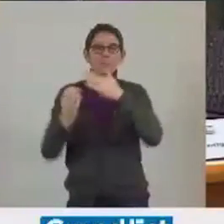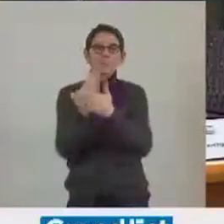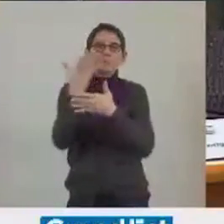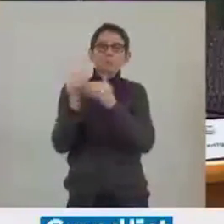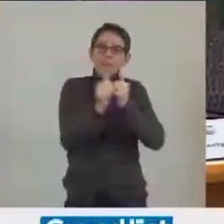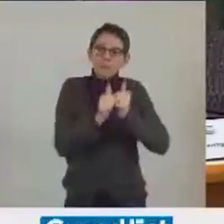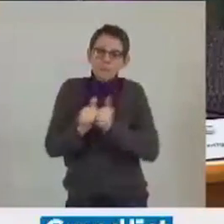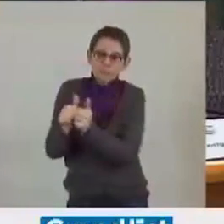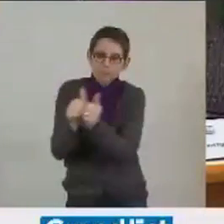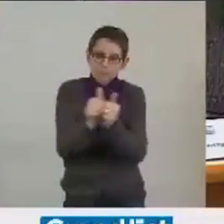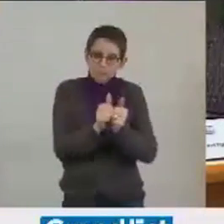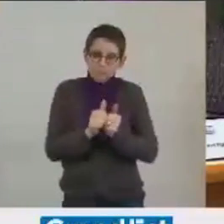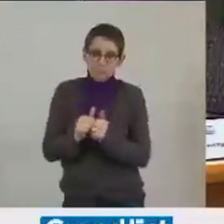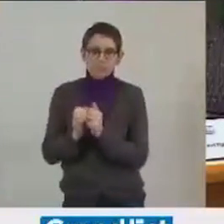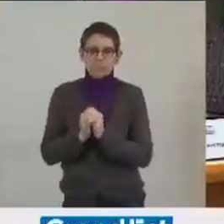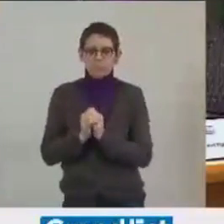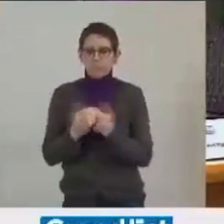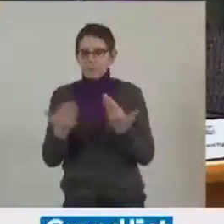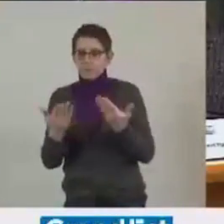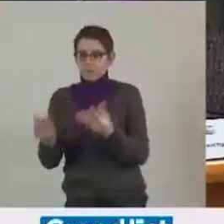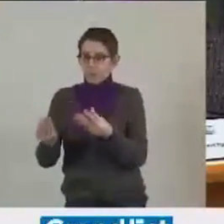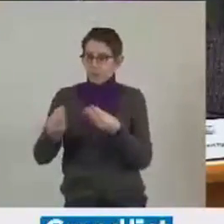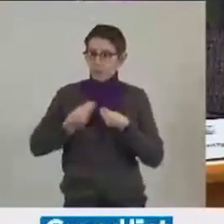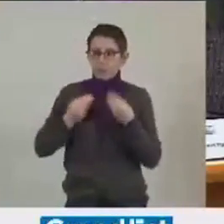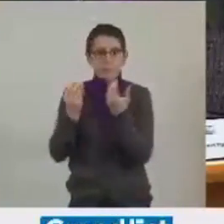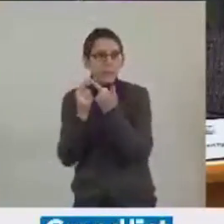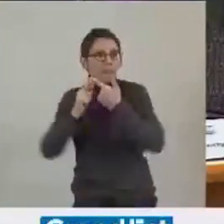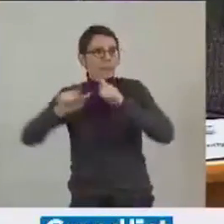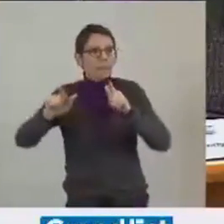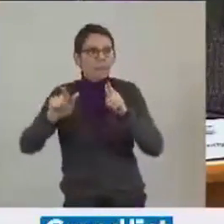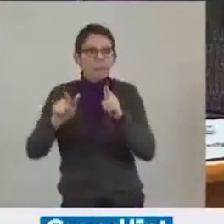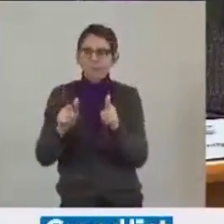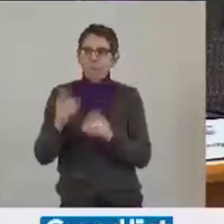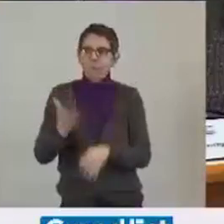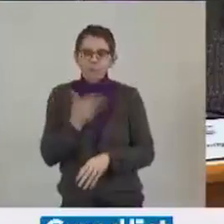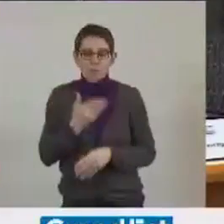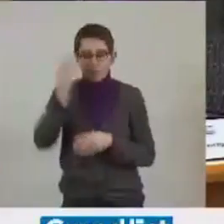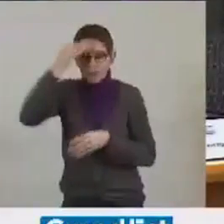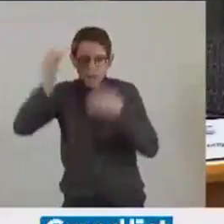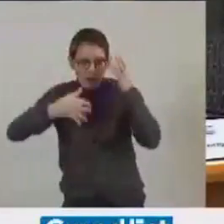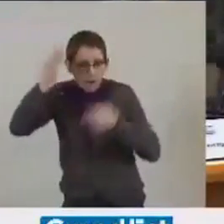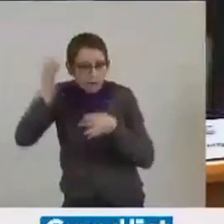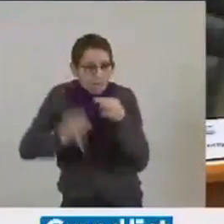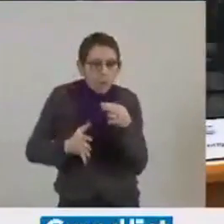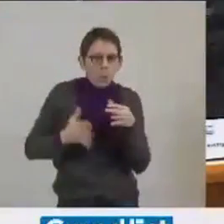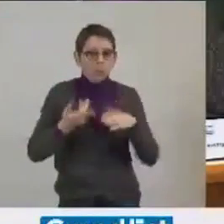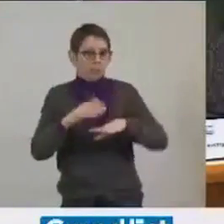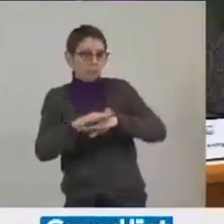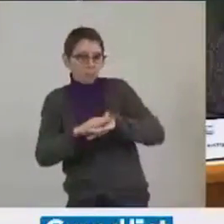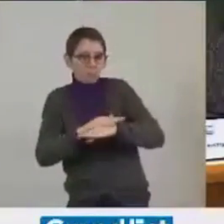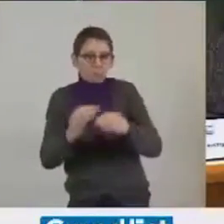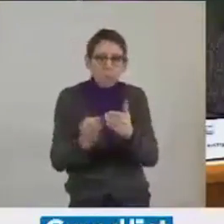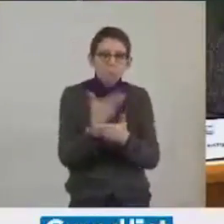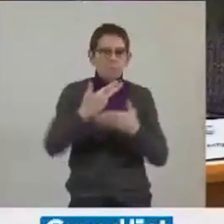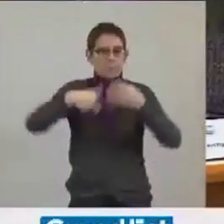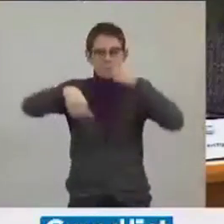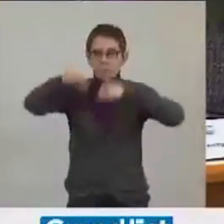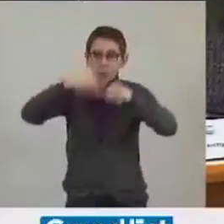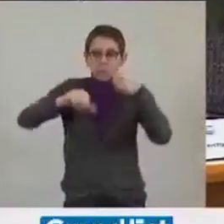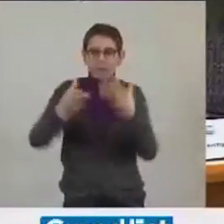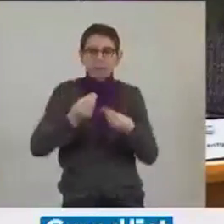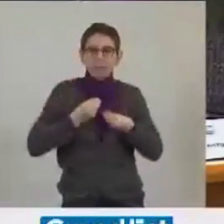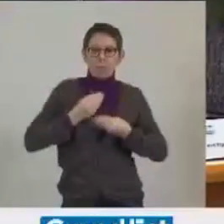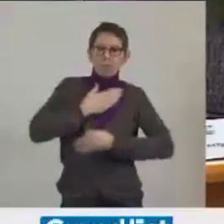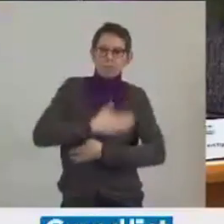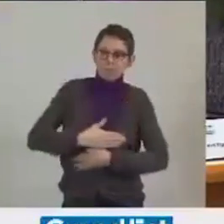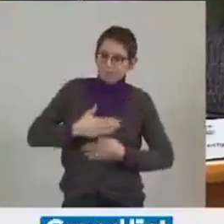Et avoir une carte quasi-blanche pour construire des politiques publiques modernes et efficientes est enthousiasmant. Mais nous